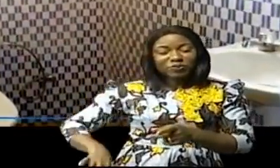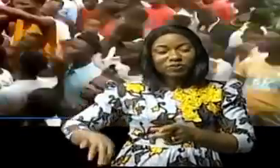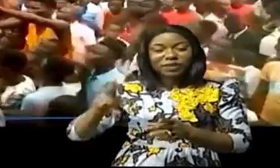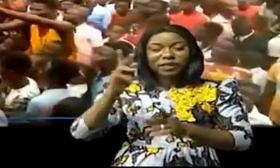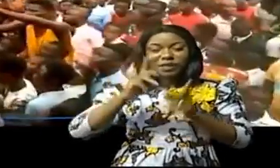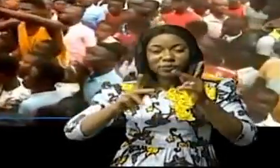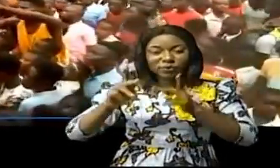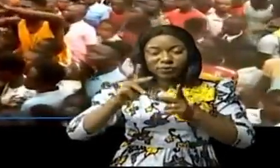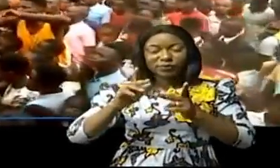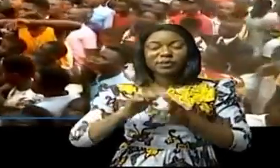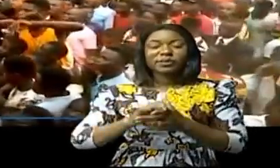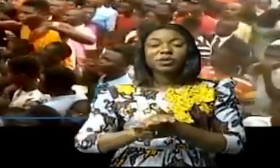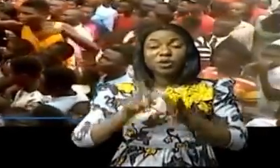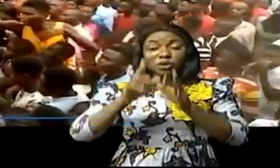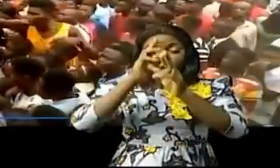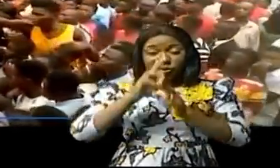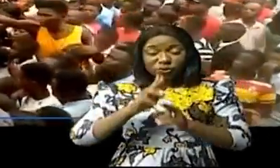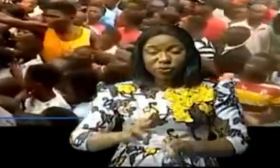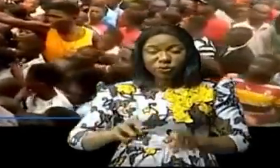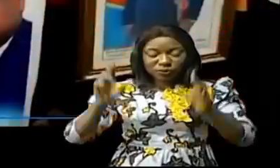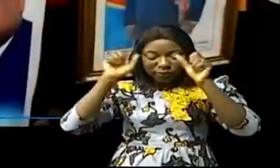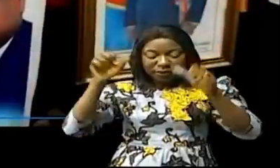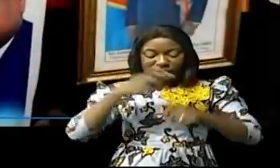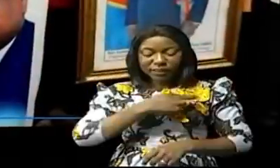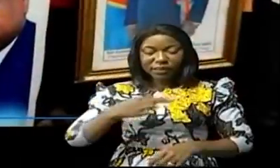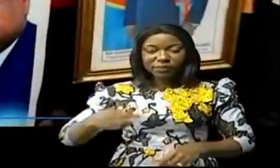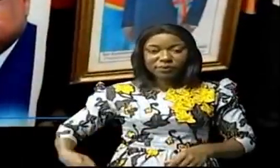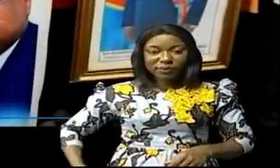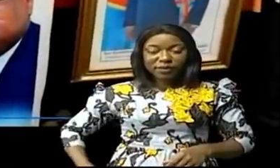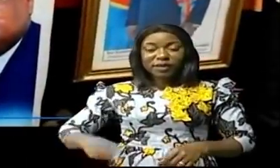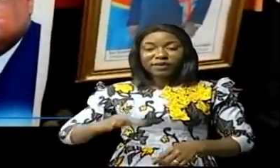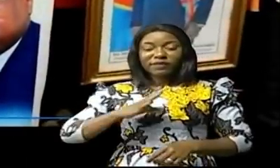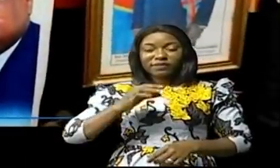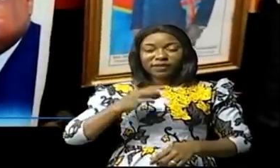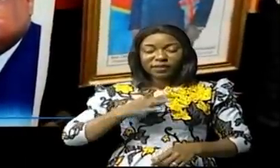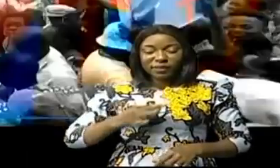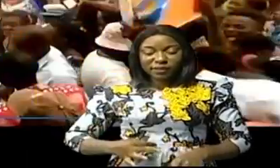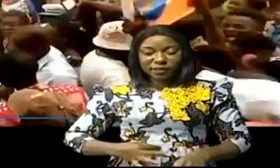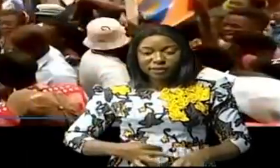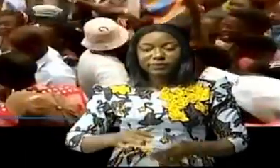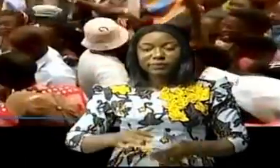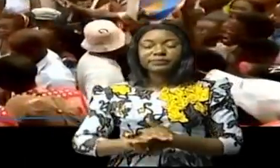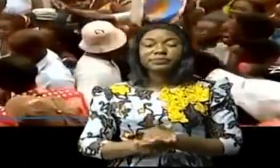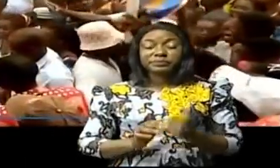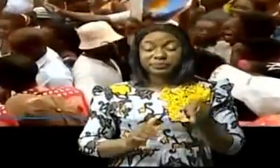caloise. Un honneur au président de la République, Félix Antoine Tissiri Tchilombo.